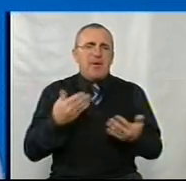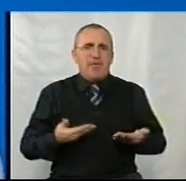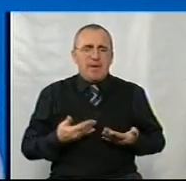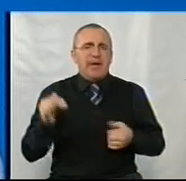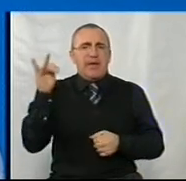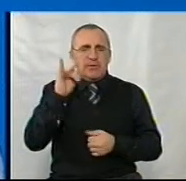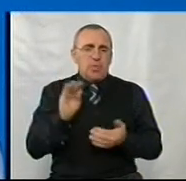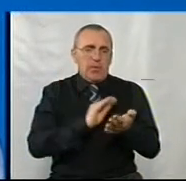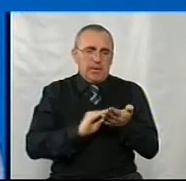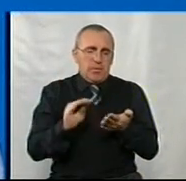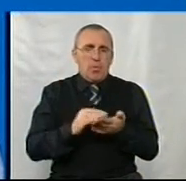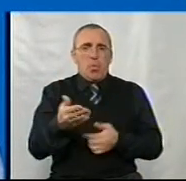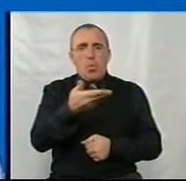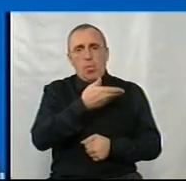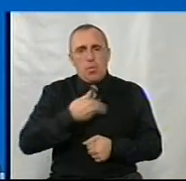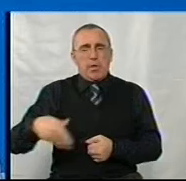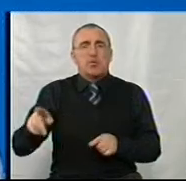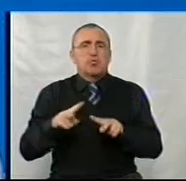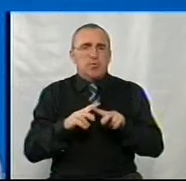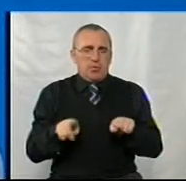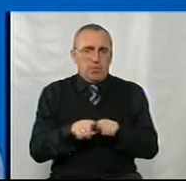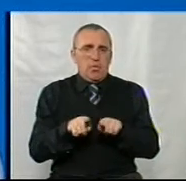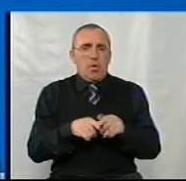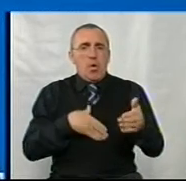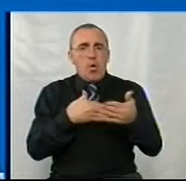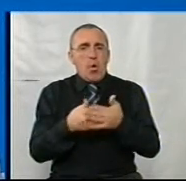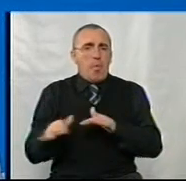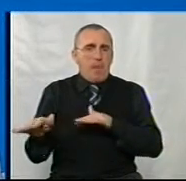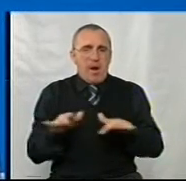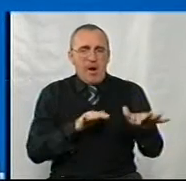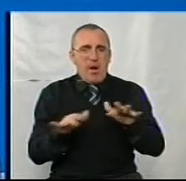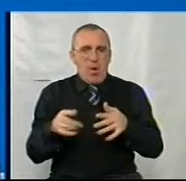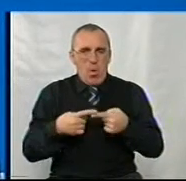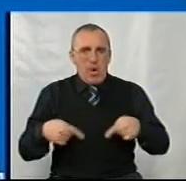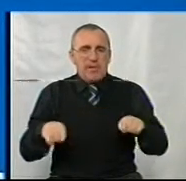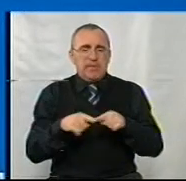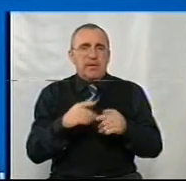Історія написала, що у нас теж в громадських організаціях волонтерів є